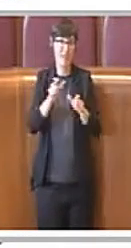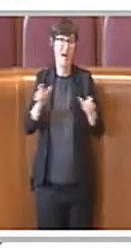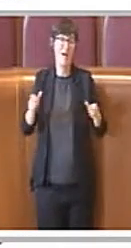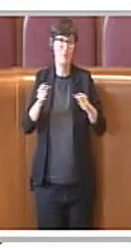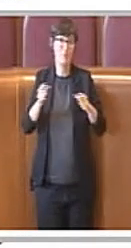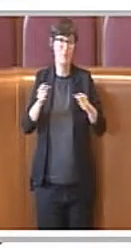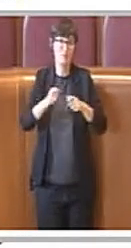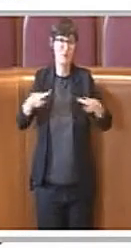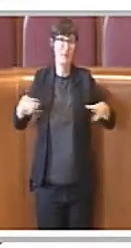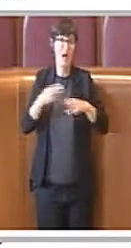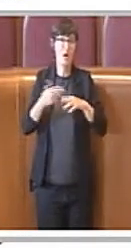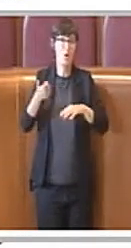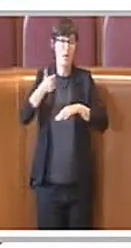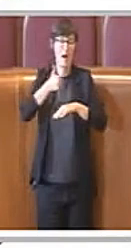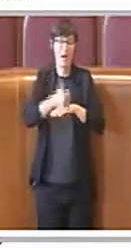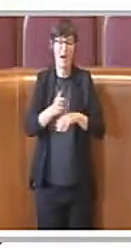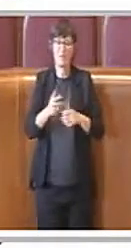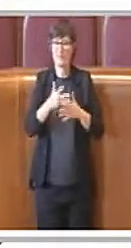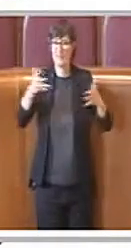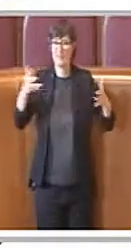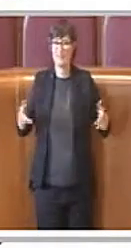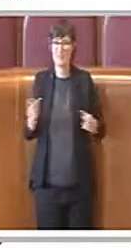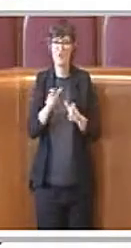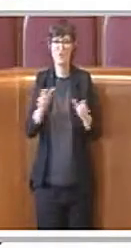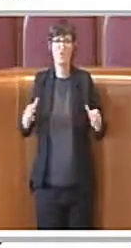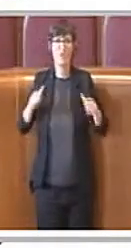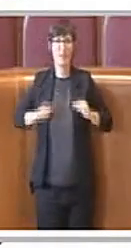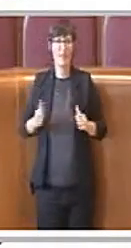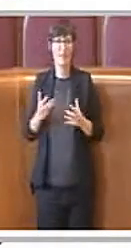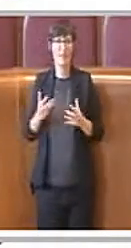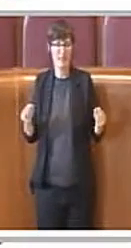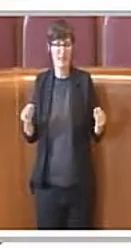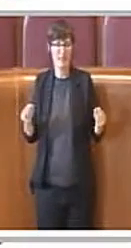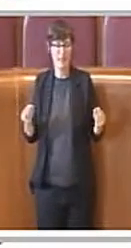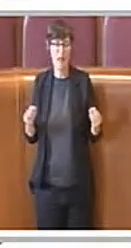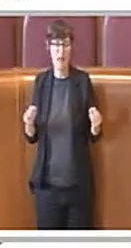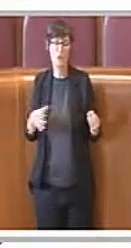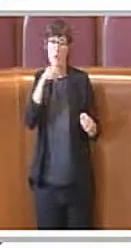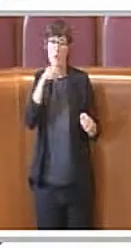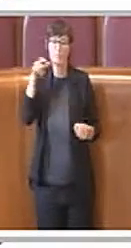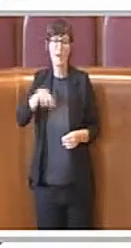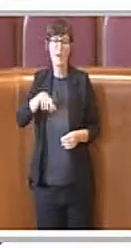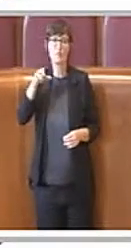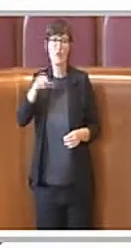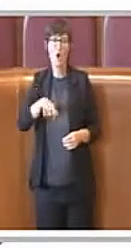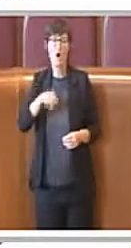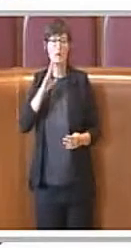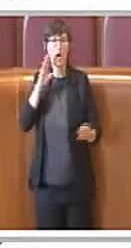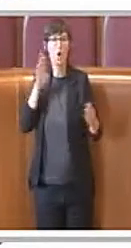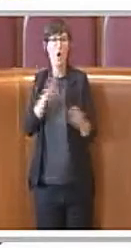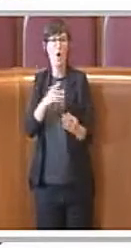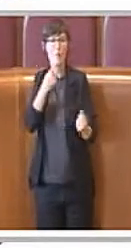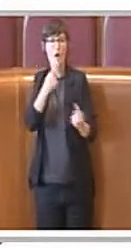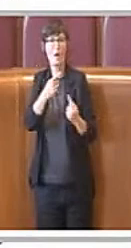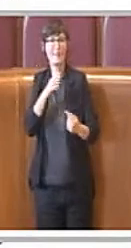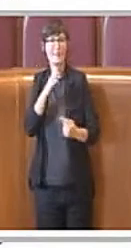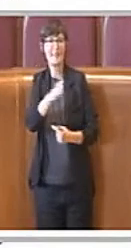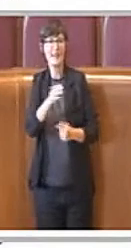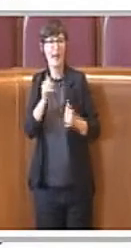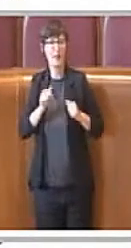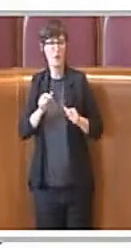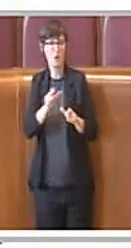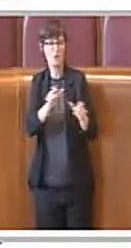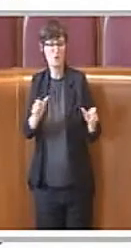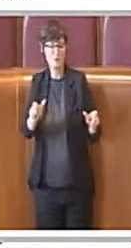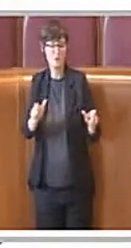Roma Capitale, per gli organi politici e amministrativi si impone spesso la necessità di un confronto diretto con i cittadini, su tematiche